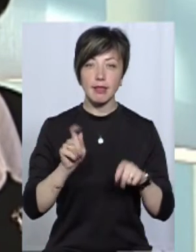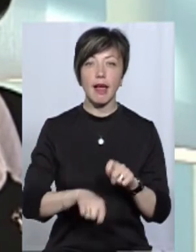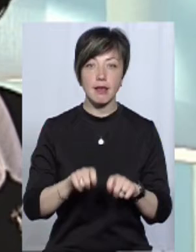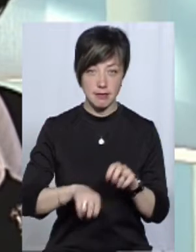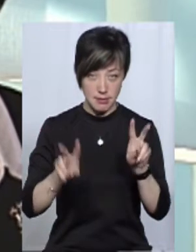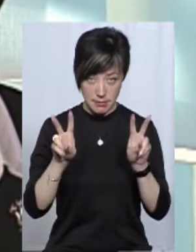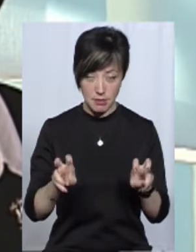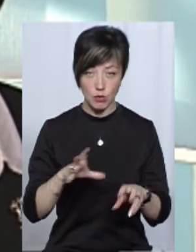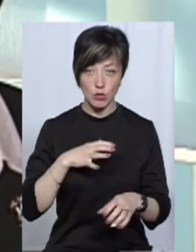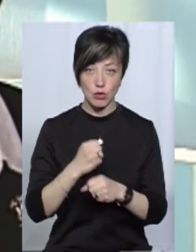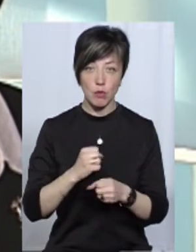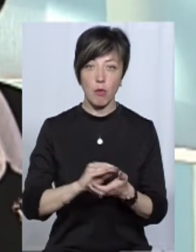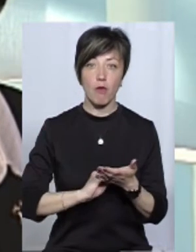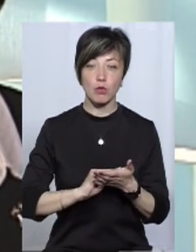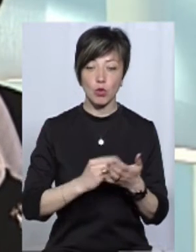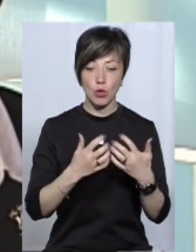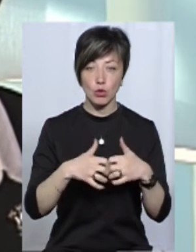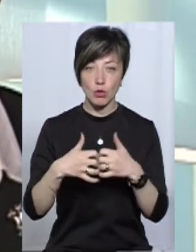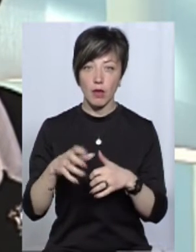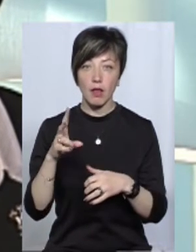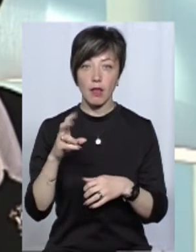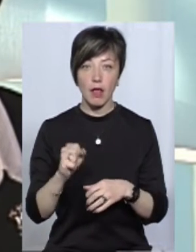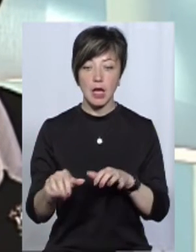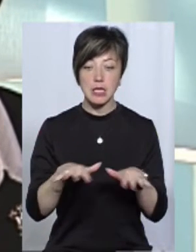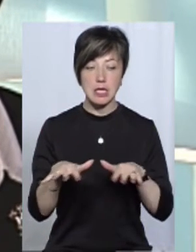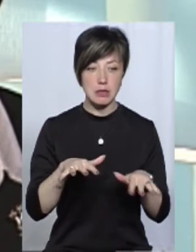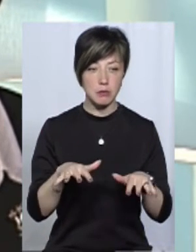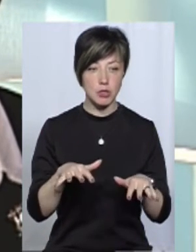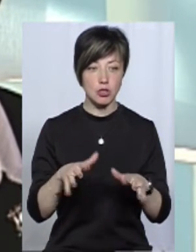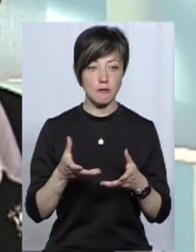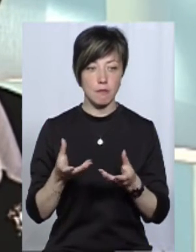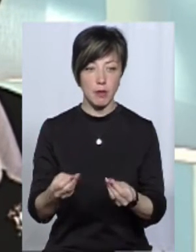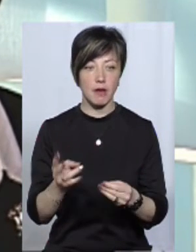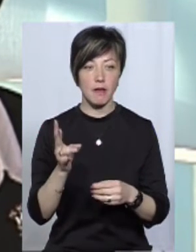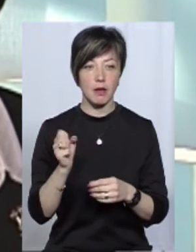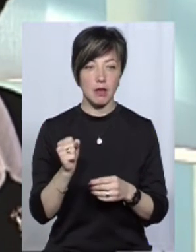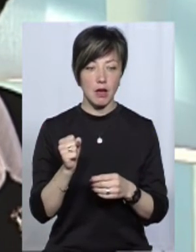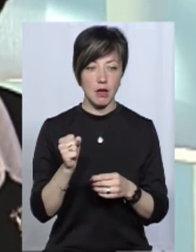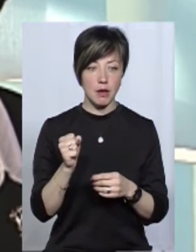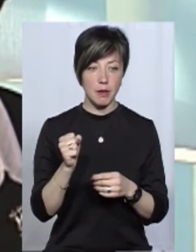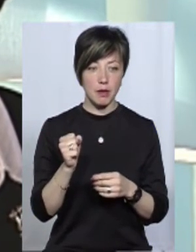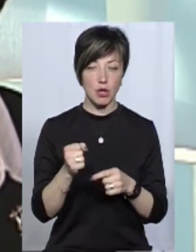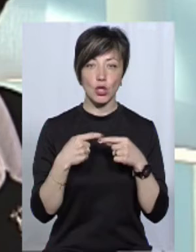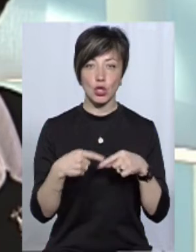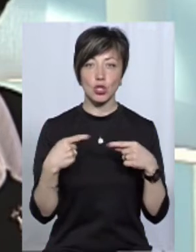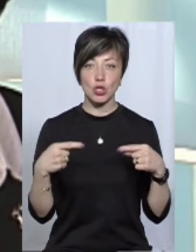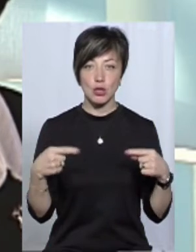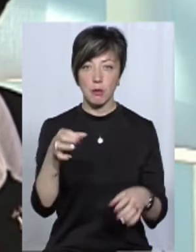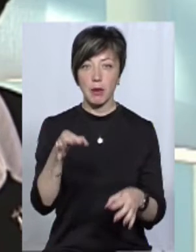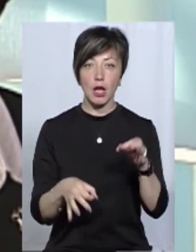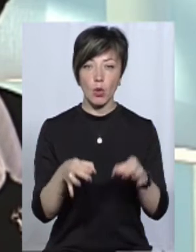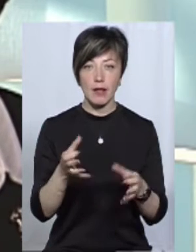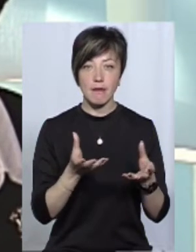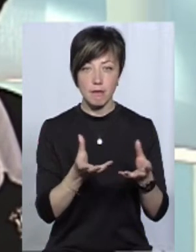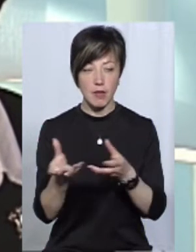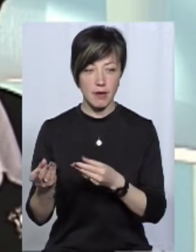було, Так, звичайно. Був зробений повторний розрахунок на сейсмічні впливи, на інші природні